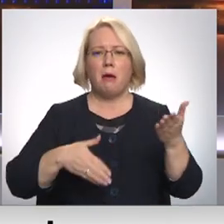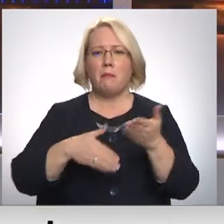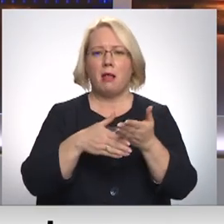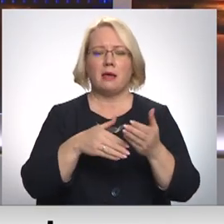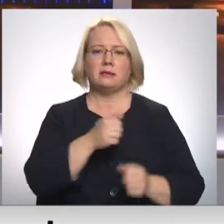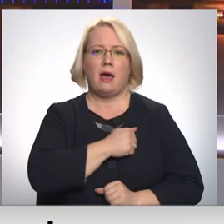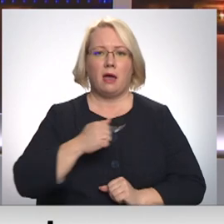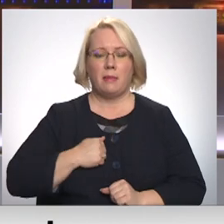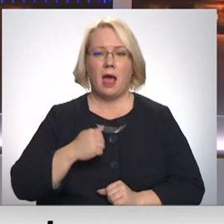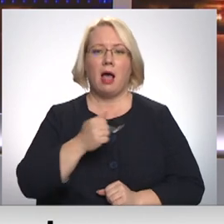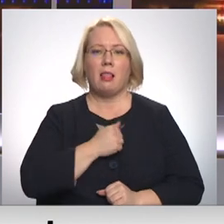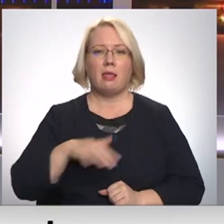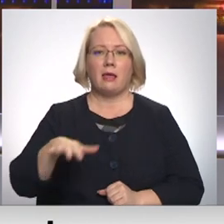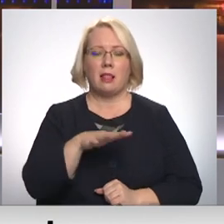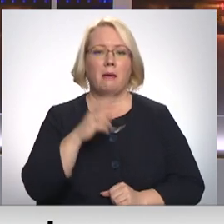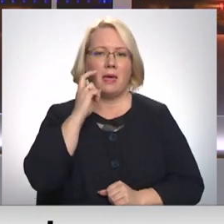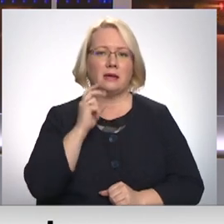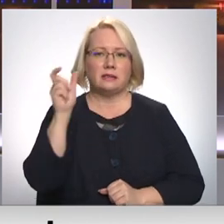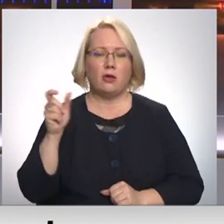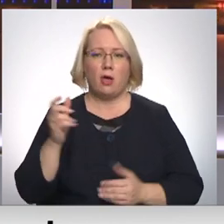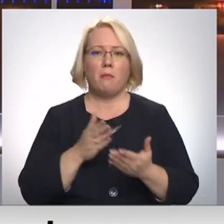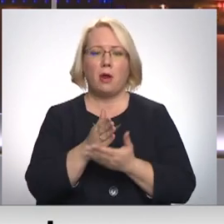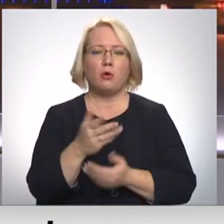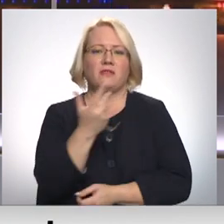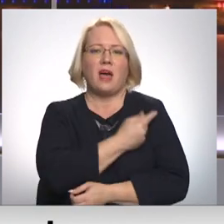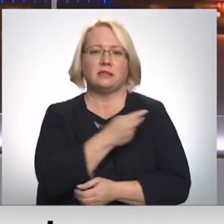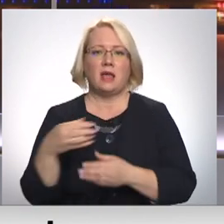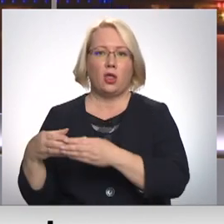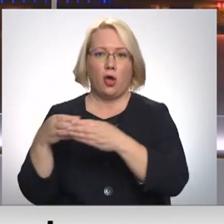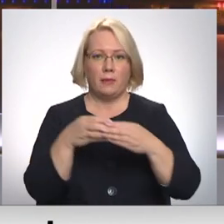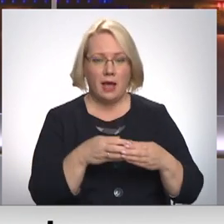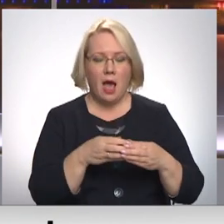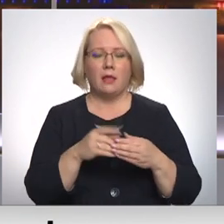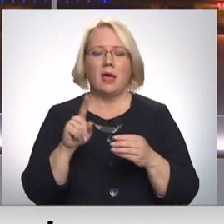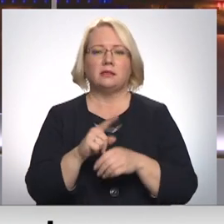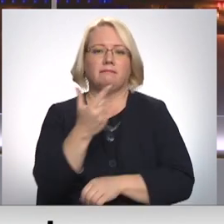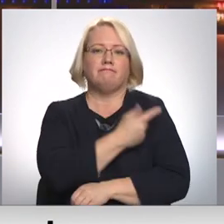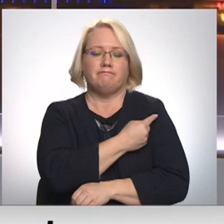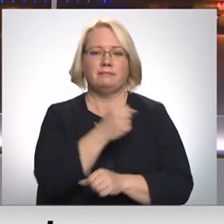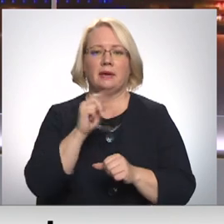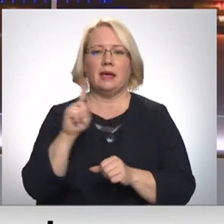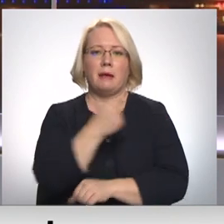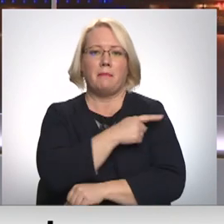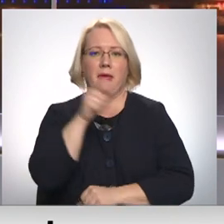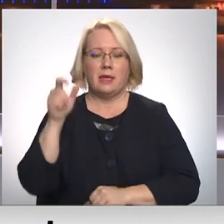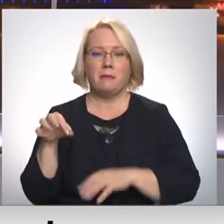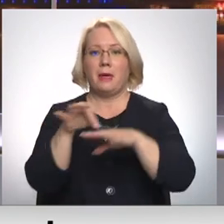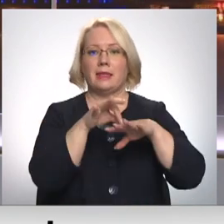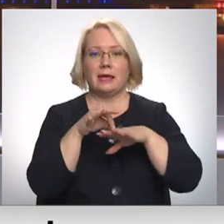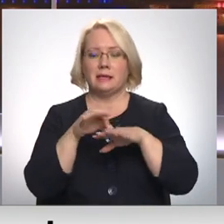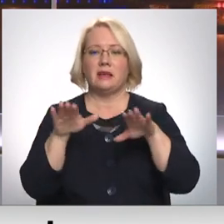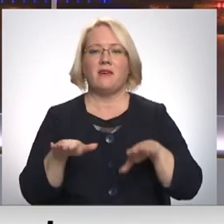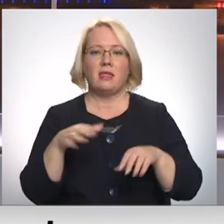armijai, Latgalē pie senioriem dodas vakcinātāja brigādes. Procedūra veids mediķi, bet gida lomā iejūtas kāds vietējās